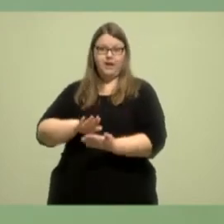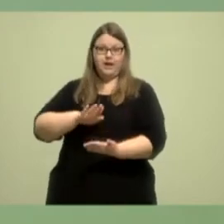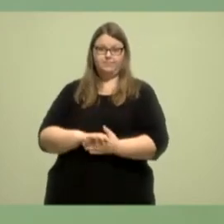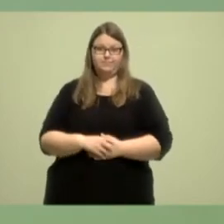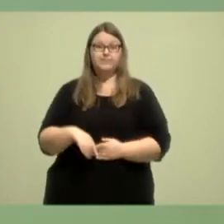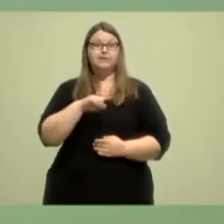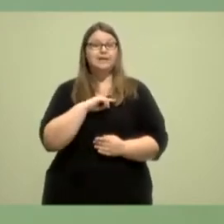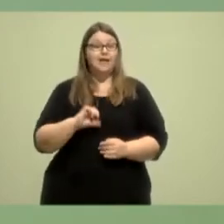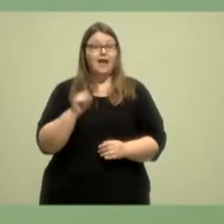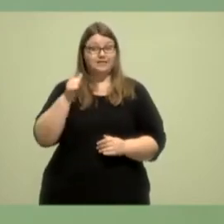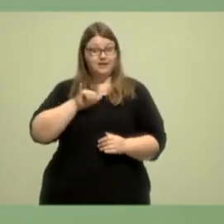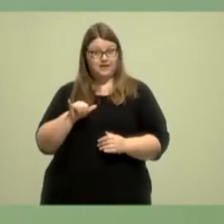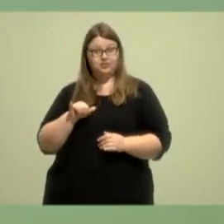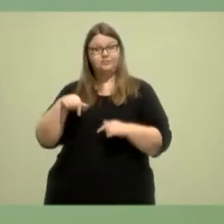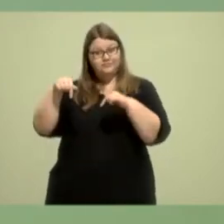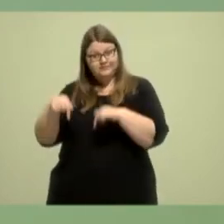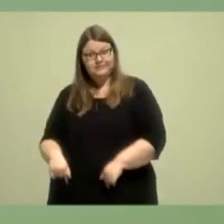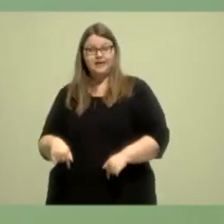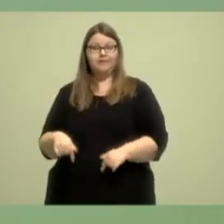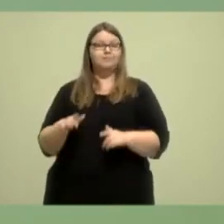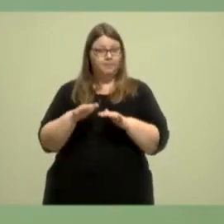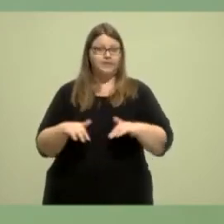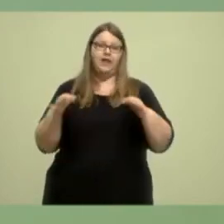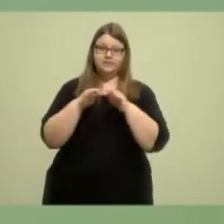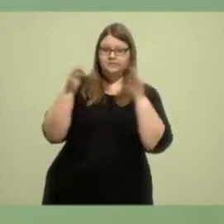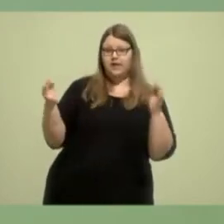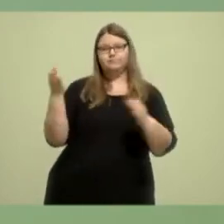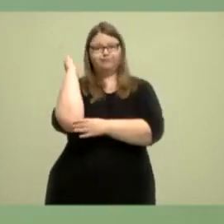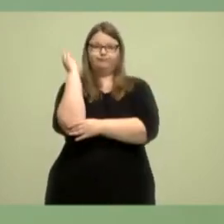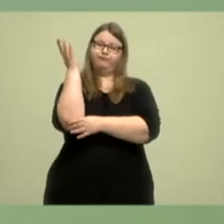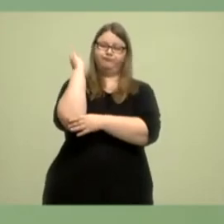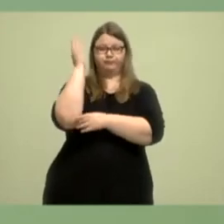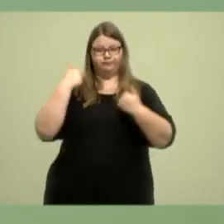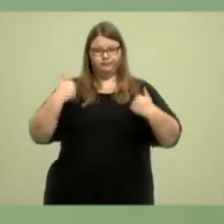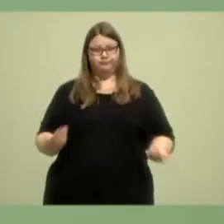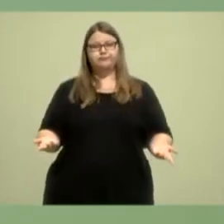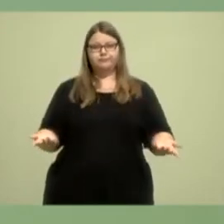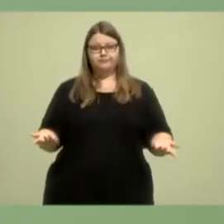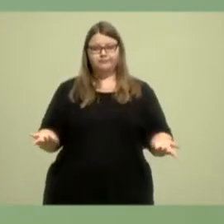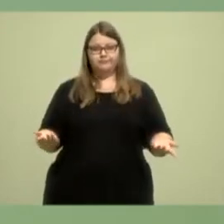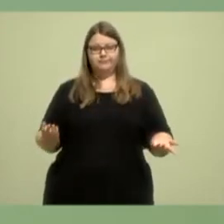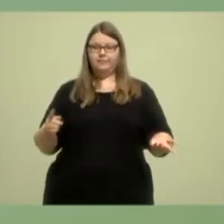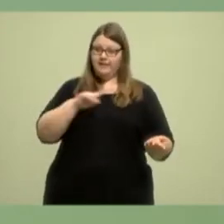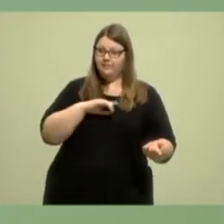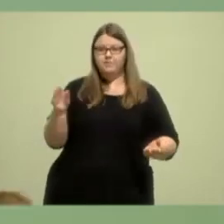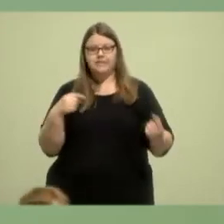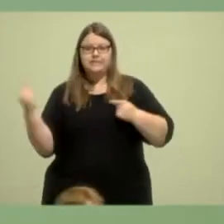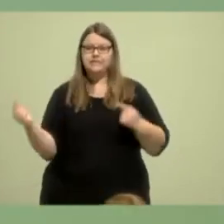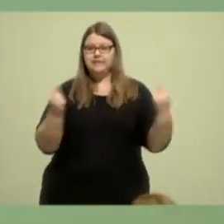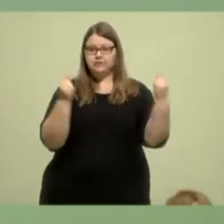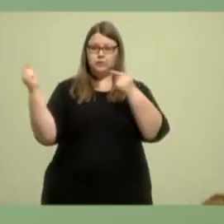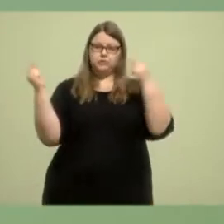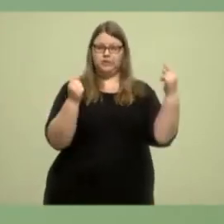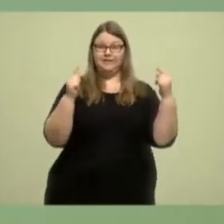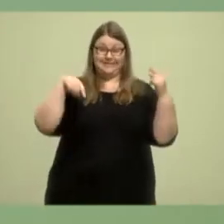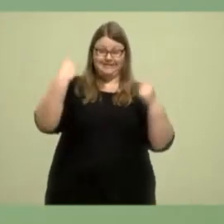Yakschan, der hier auf einem Parteitag am Rednerpult steht und eben mit darüber diskutiert, wie die